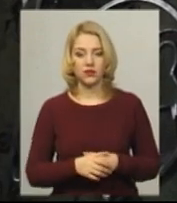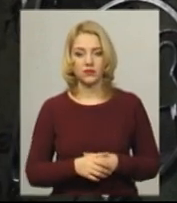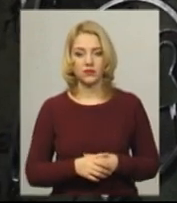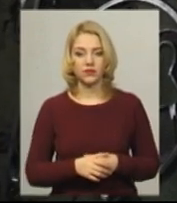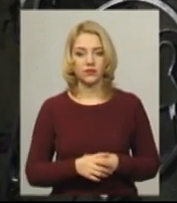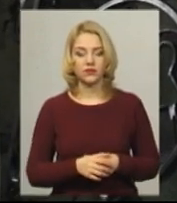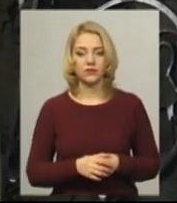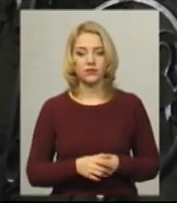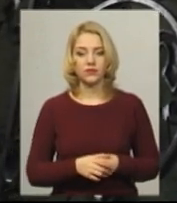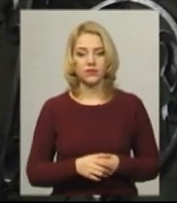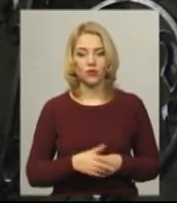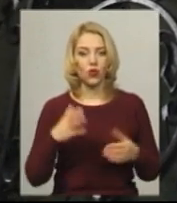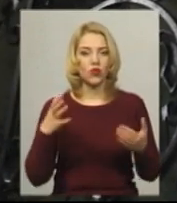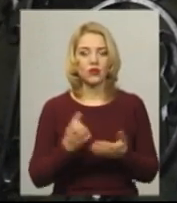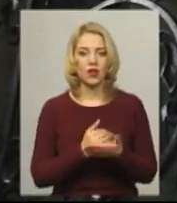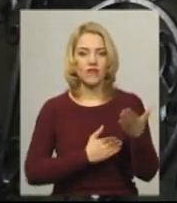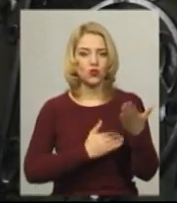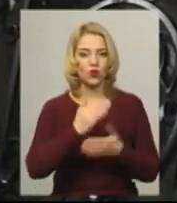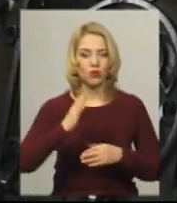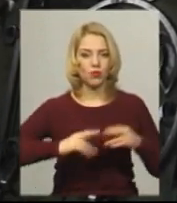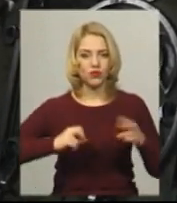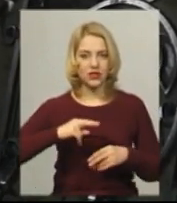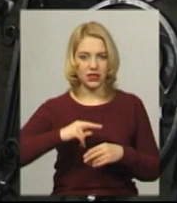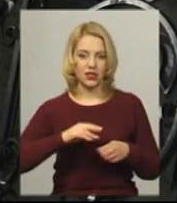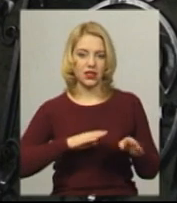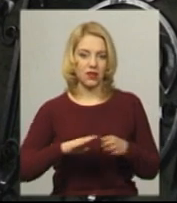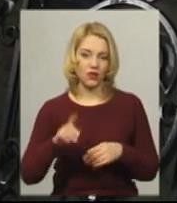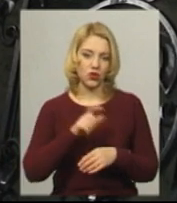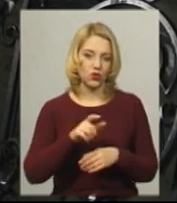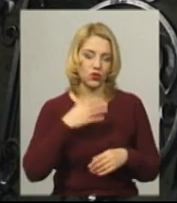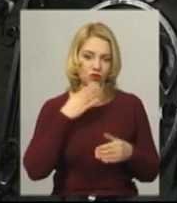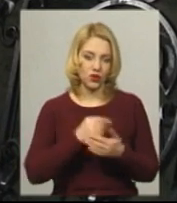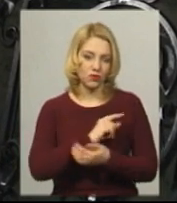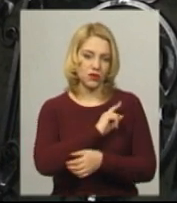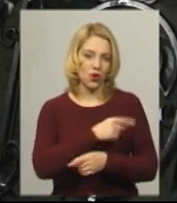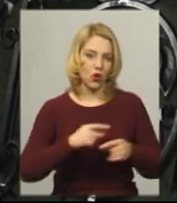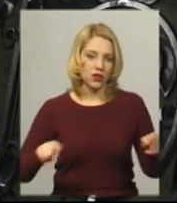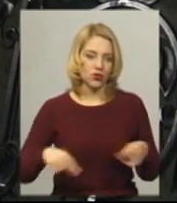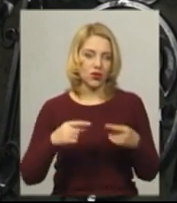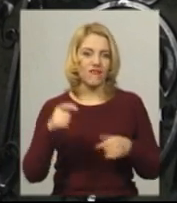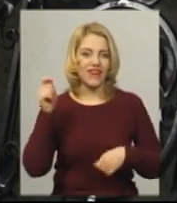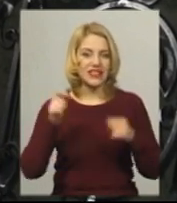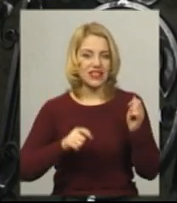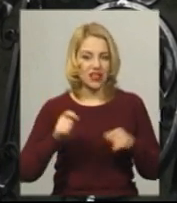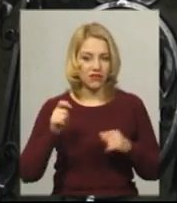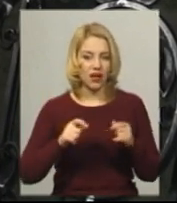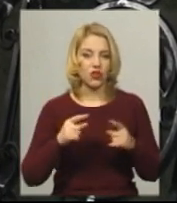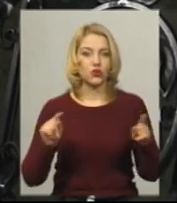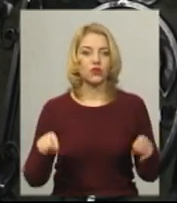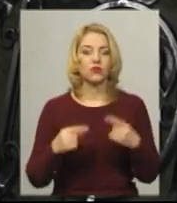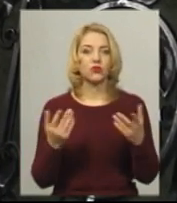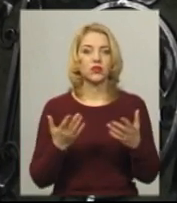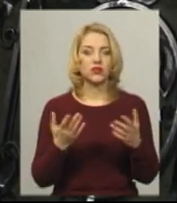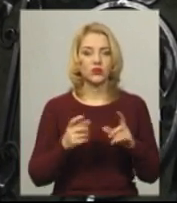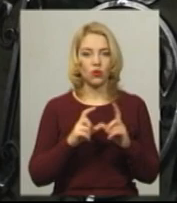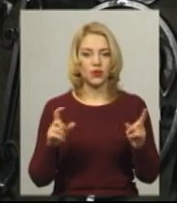Люди вже досягнули високого професійного рівня, і люди кожен рік організовують своїми силами фестиваль, і створюється якийсь об'єкт,